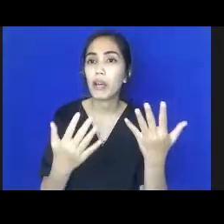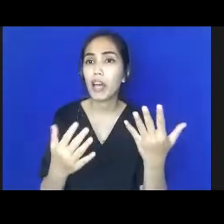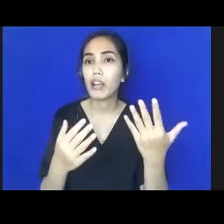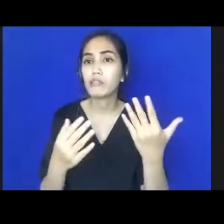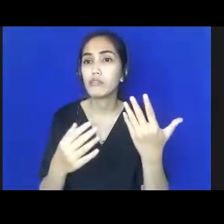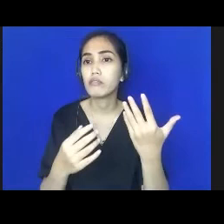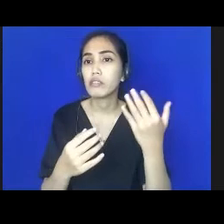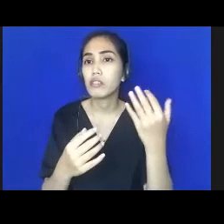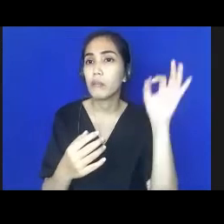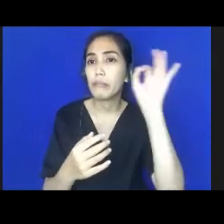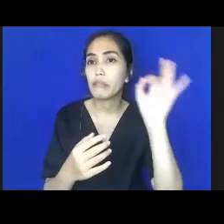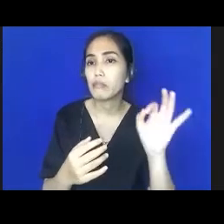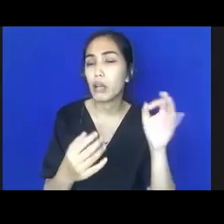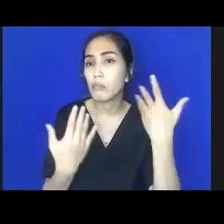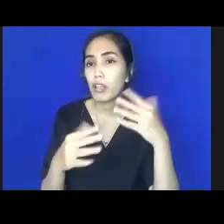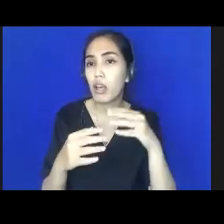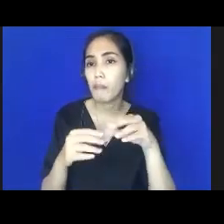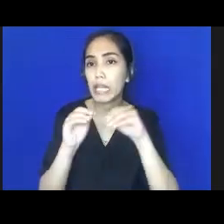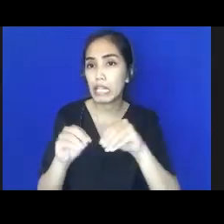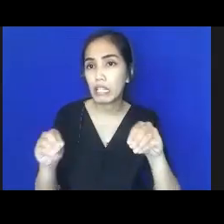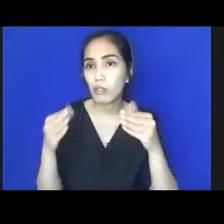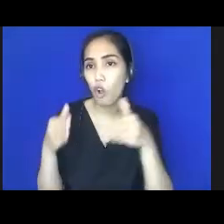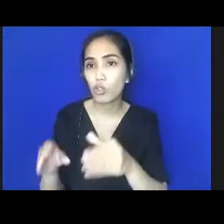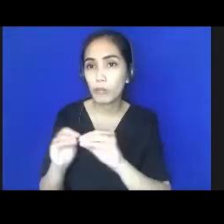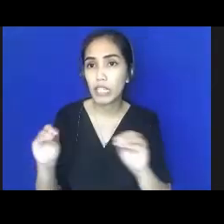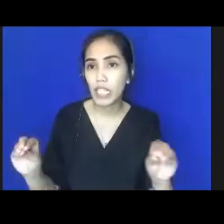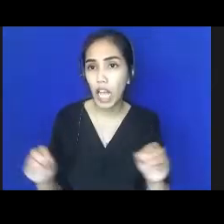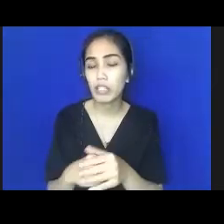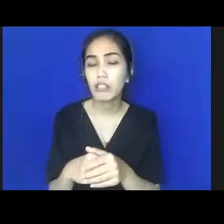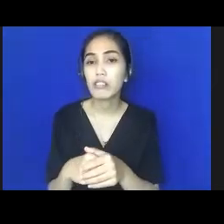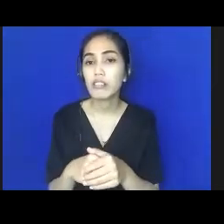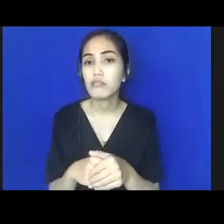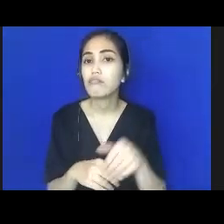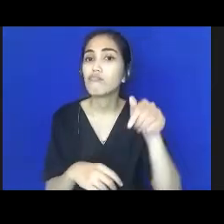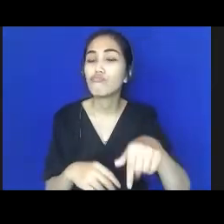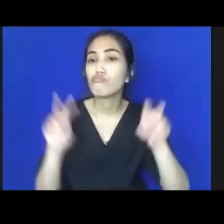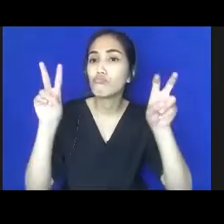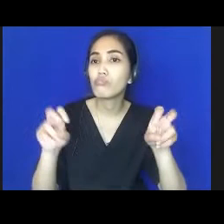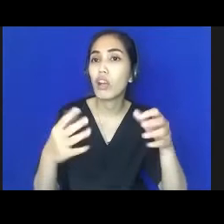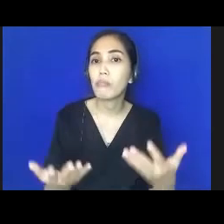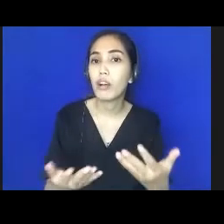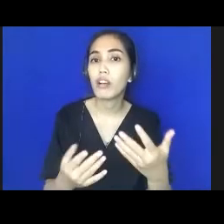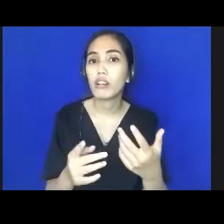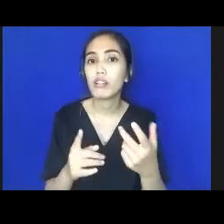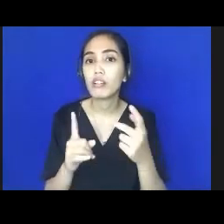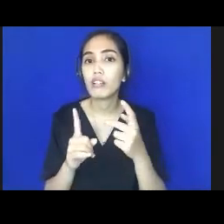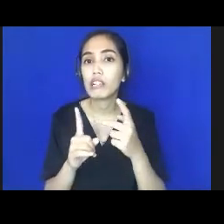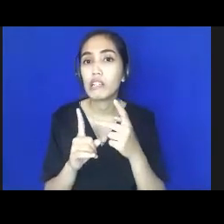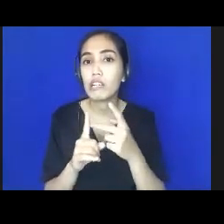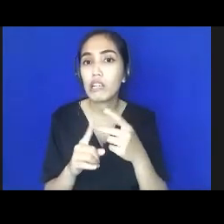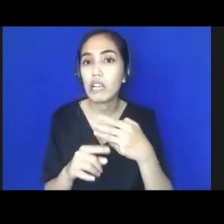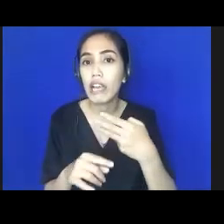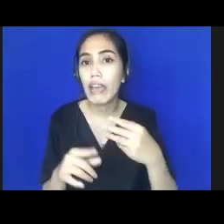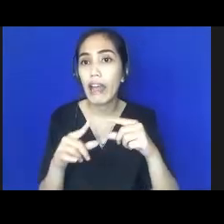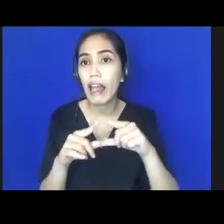akses pendidikan saja dan untuk topik kita saat ini juga yang penting adalah health ternyata di samping